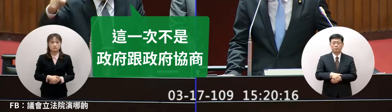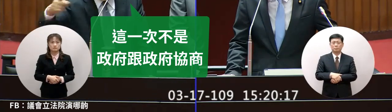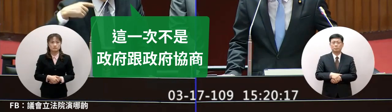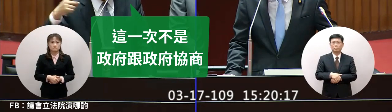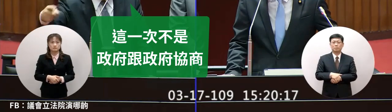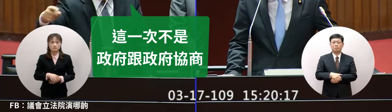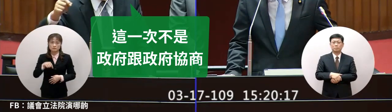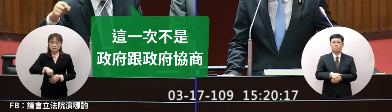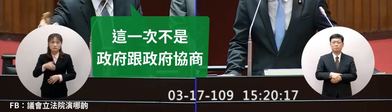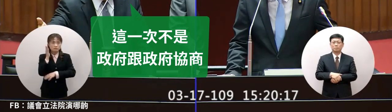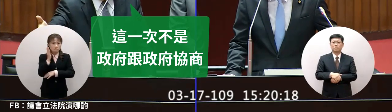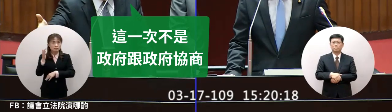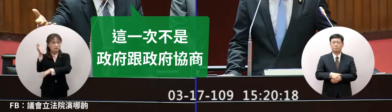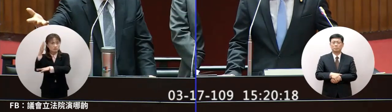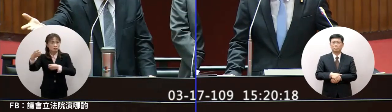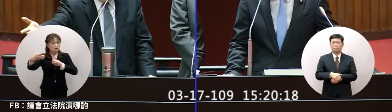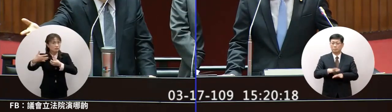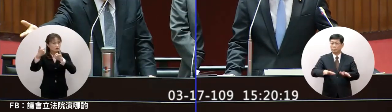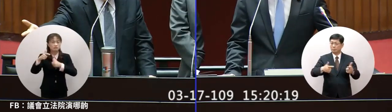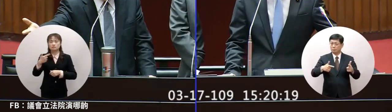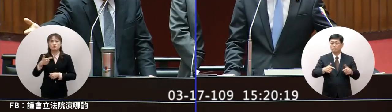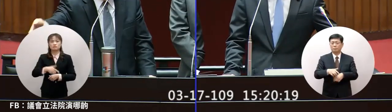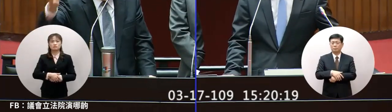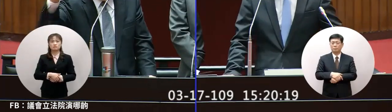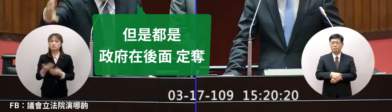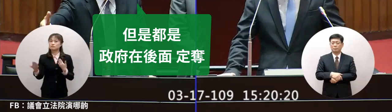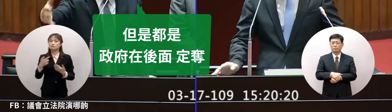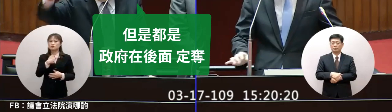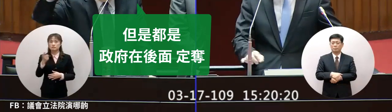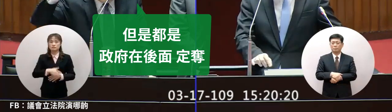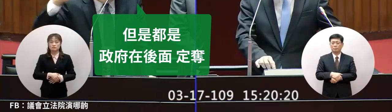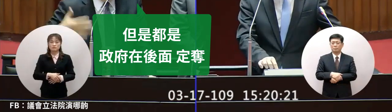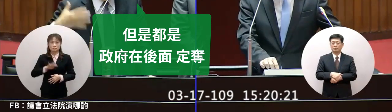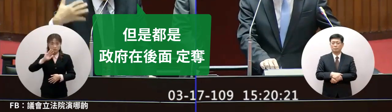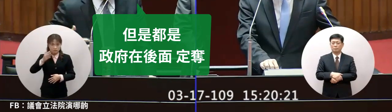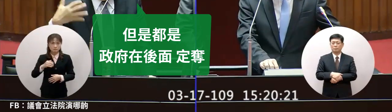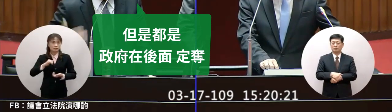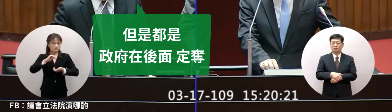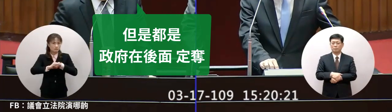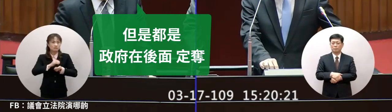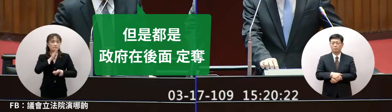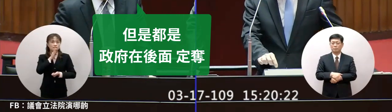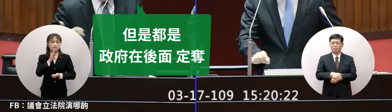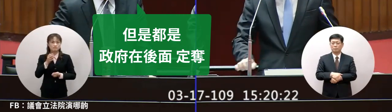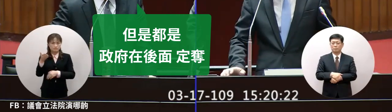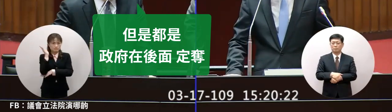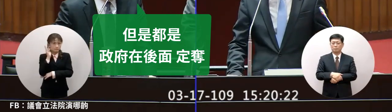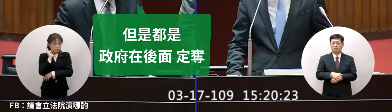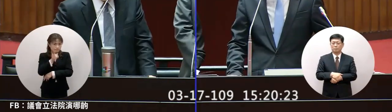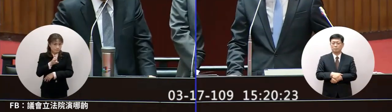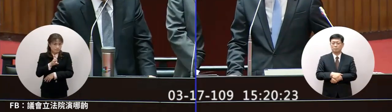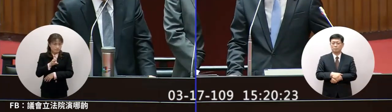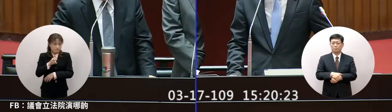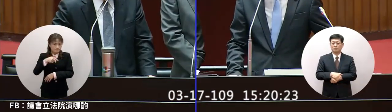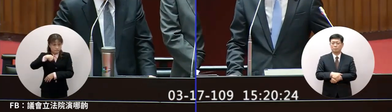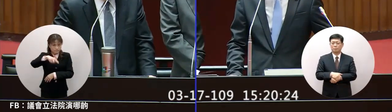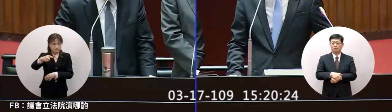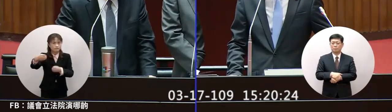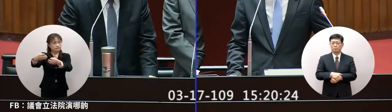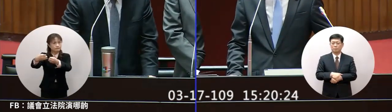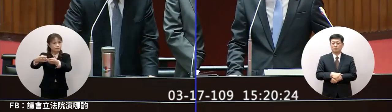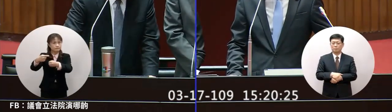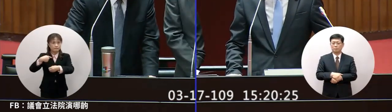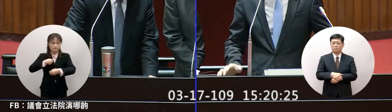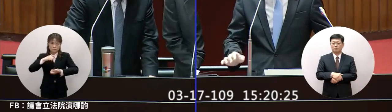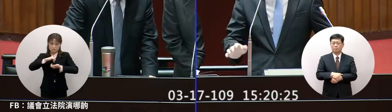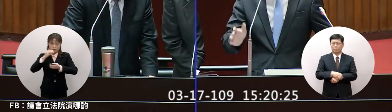不是政府跟政府協商這一次不是政府跟政府協這很都是政府在後面定奪清楚